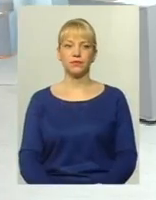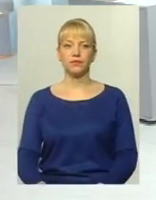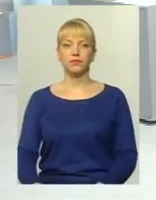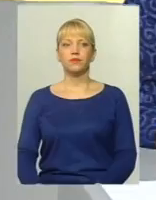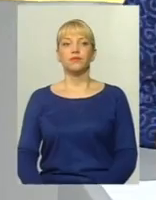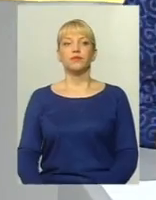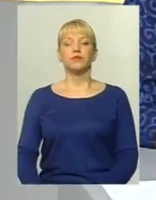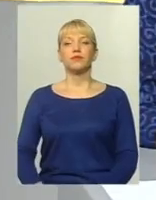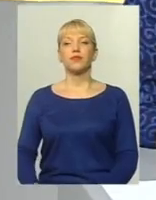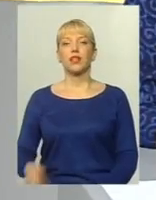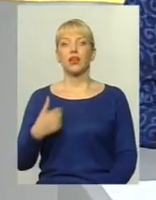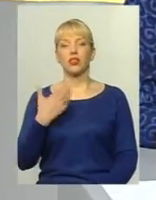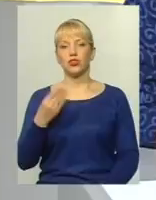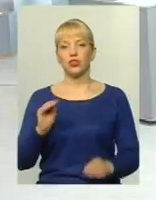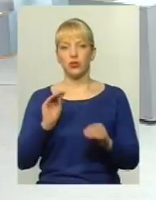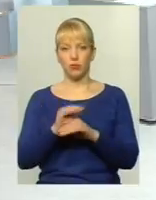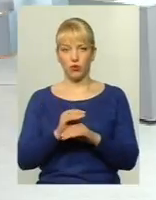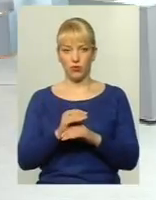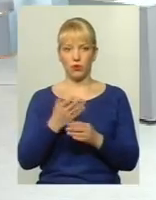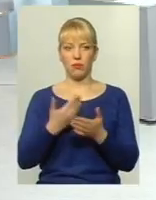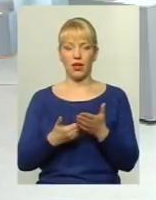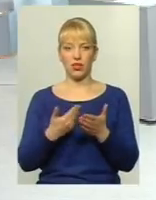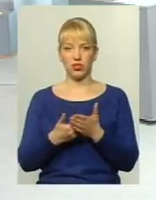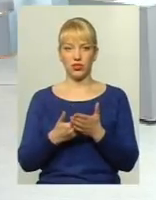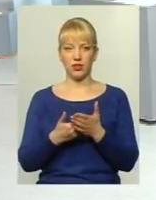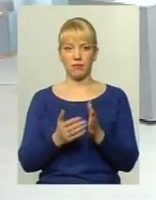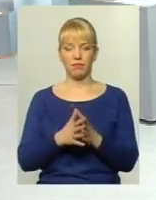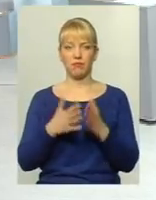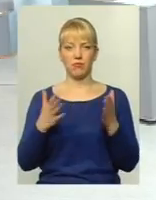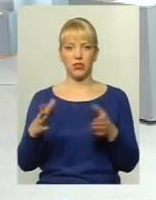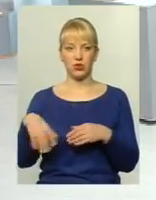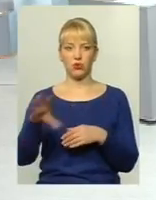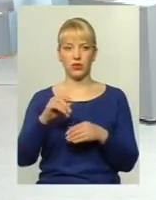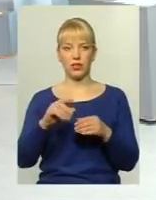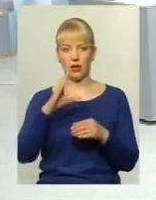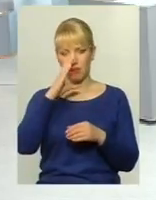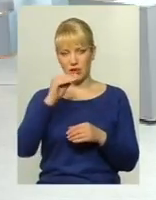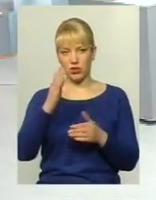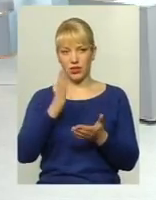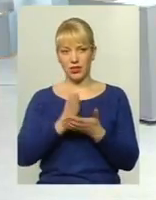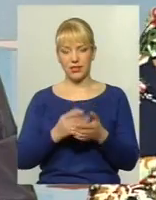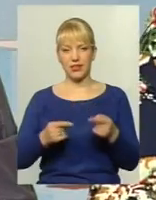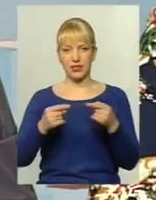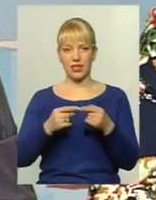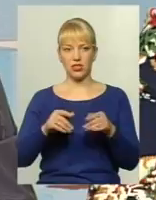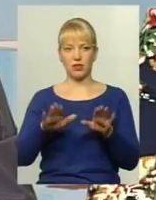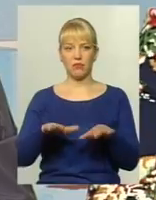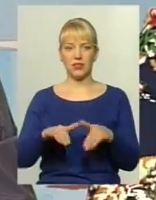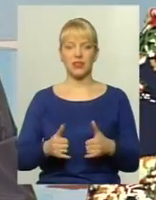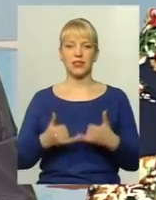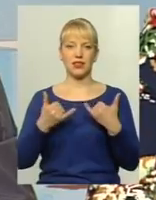Трошечки я доповню, майже в більшість усіх маршрутках є зазначене місце для